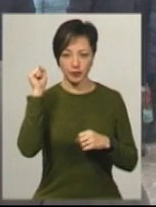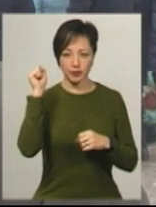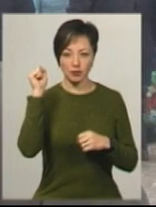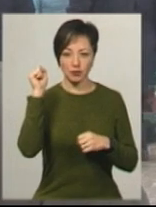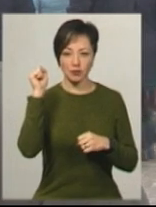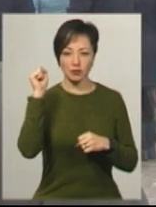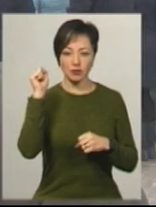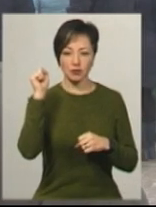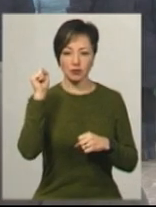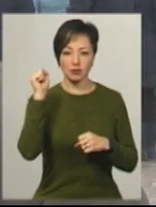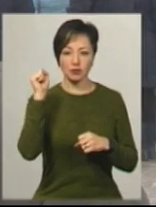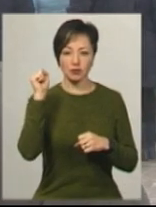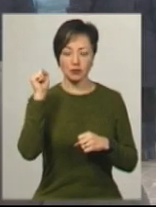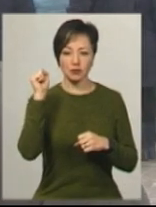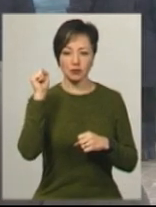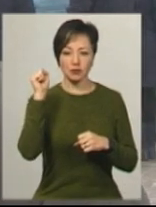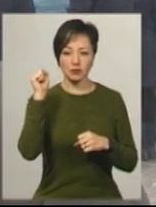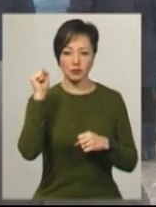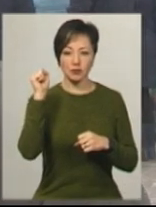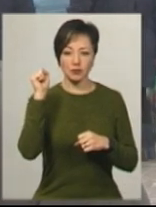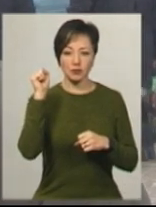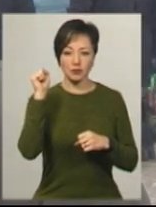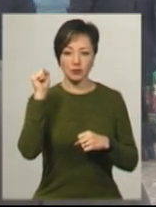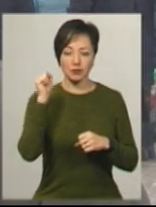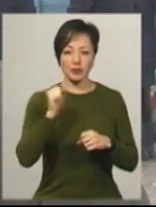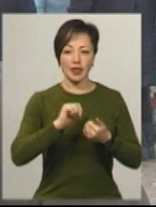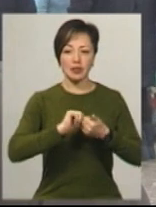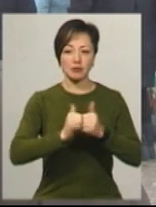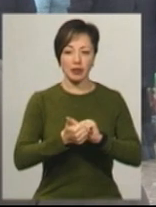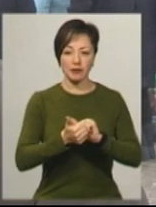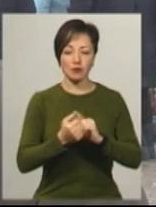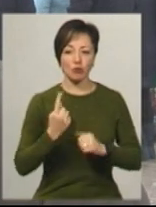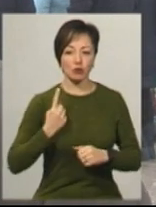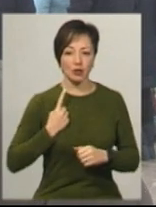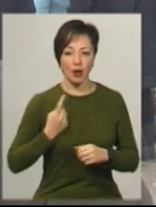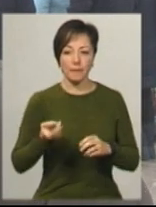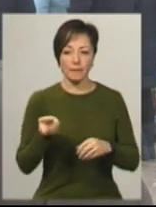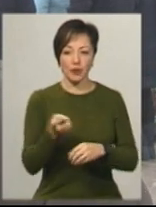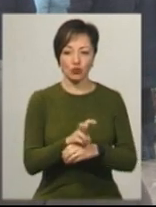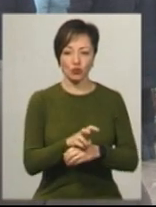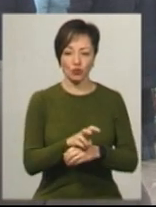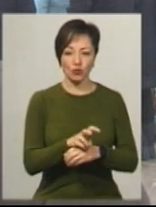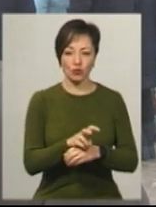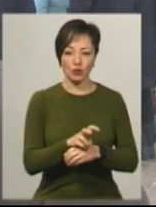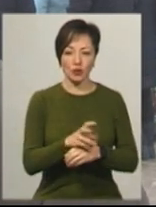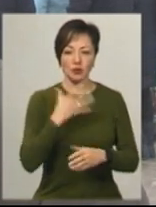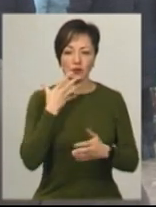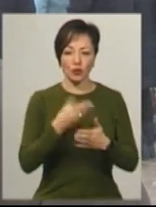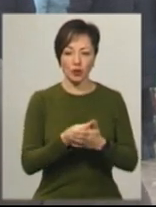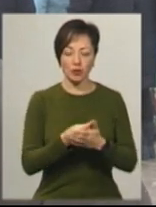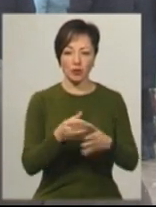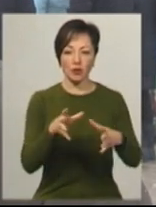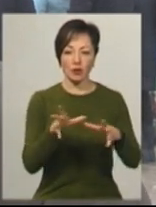Вночі прийшов, скажімо так, змінився з поста, прийшов зі своїм